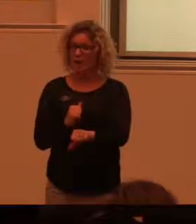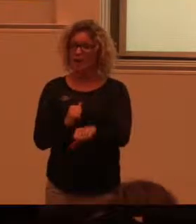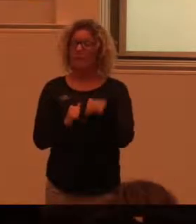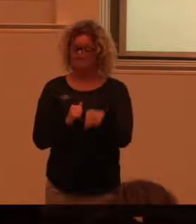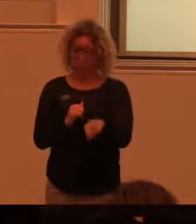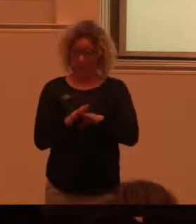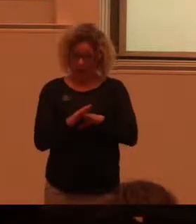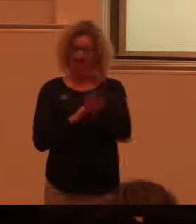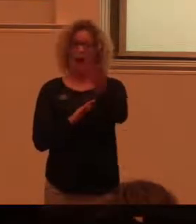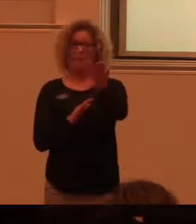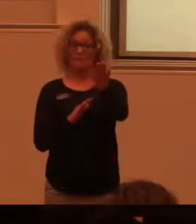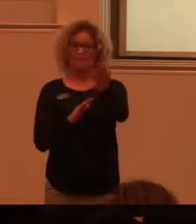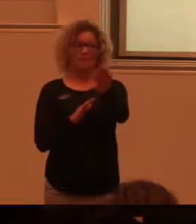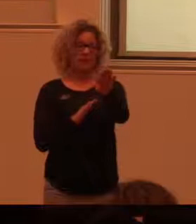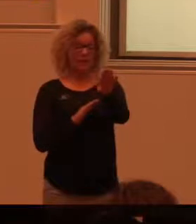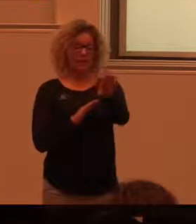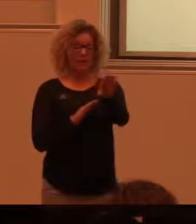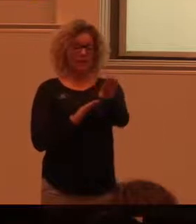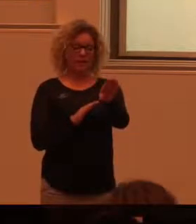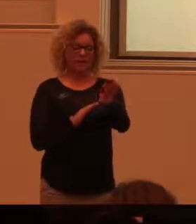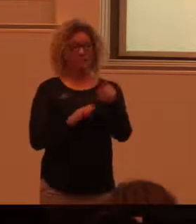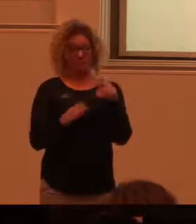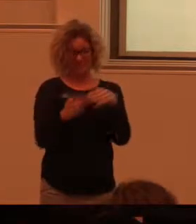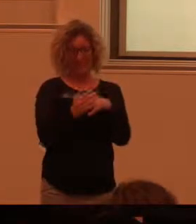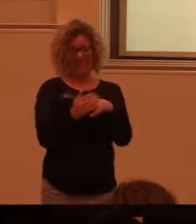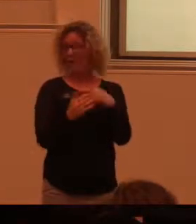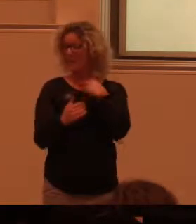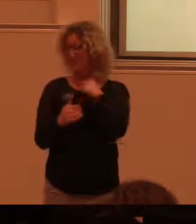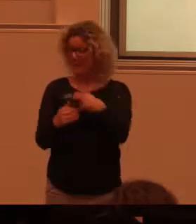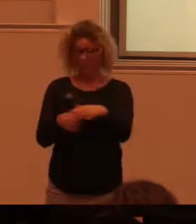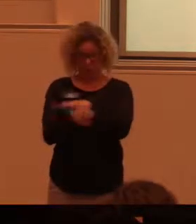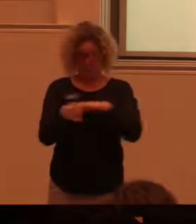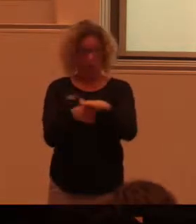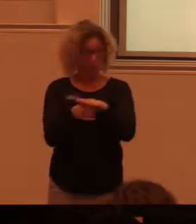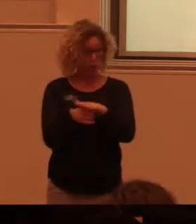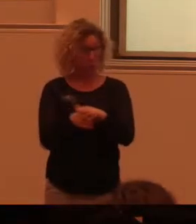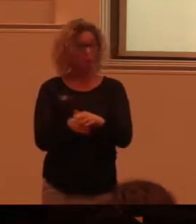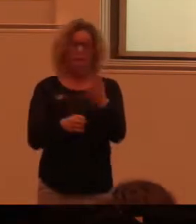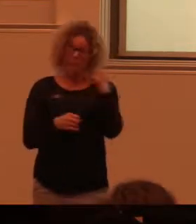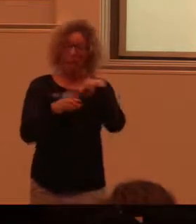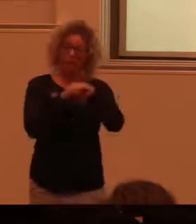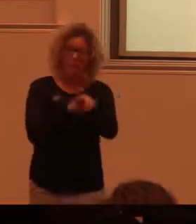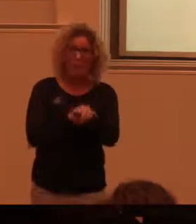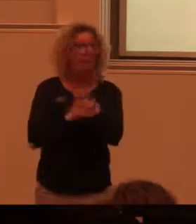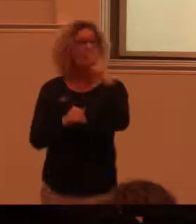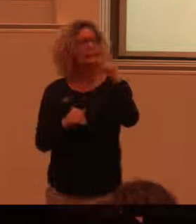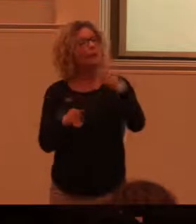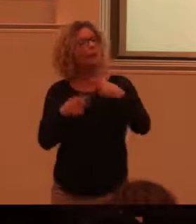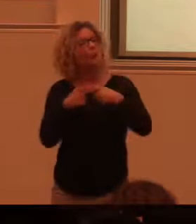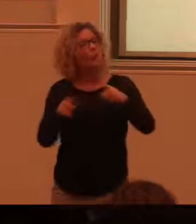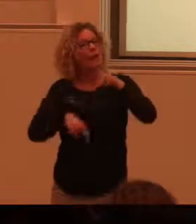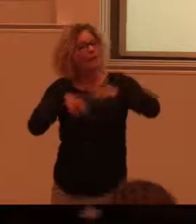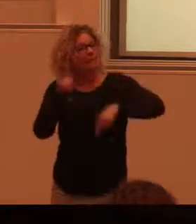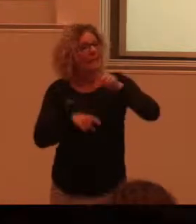en ramp ut med sin pressgård. Man kan komma in och ha med sig släkter. För det är